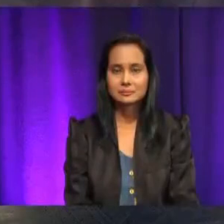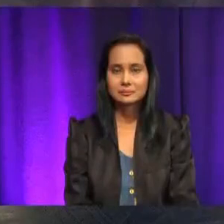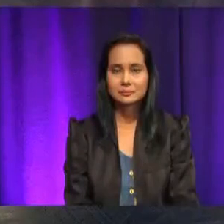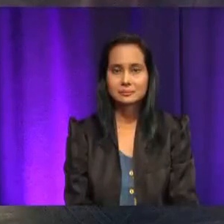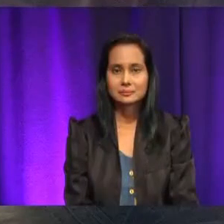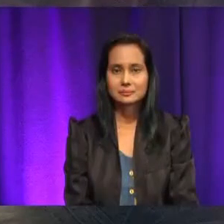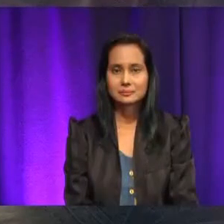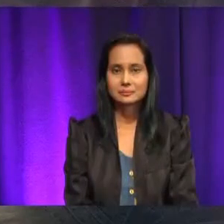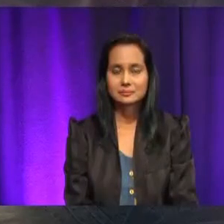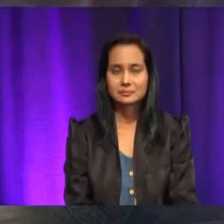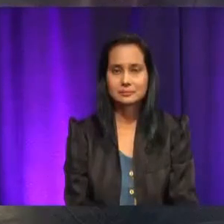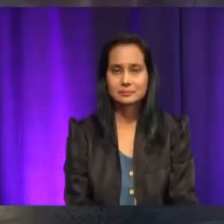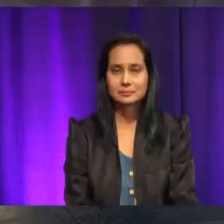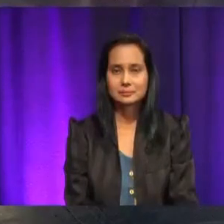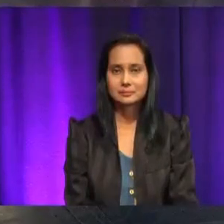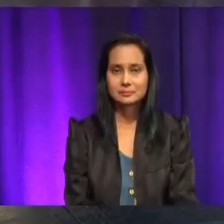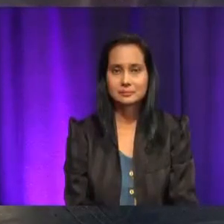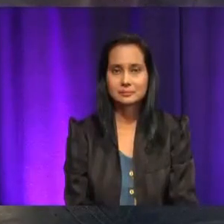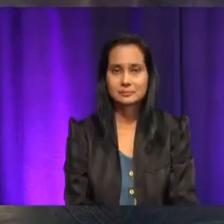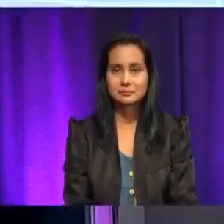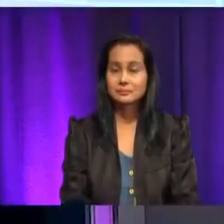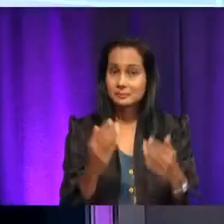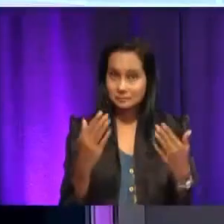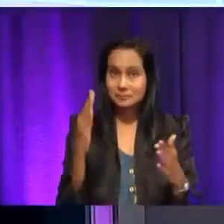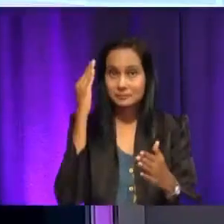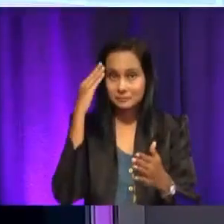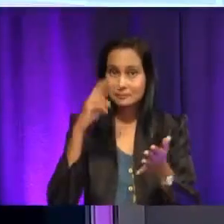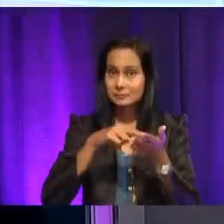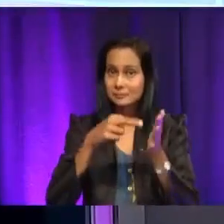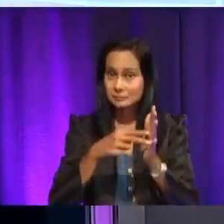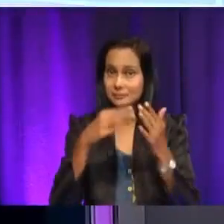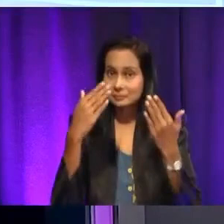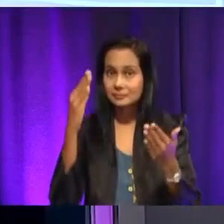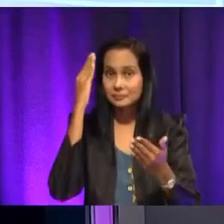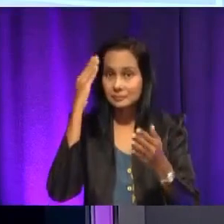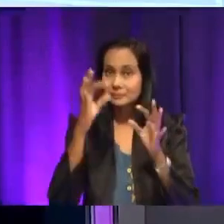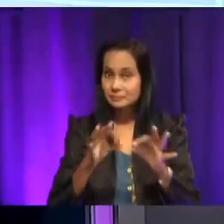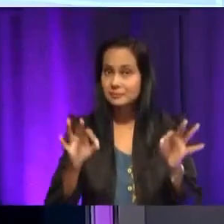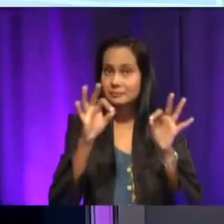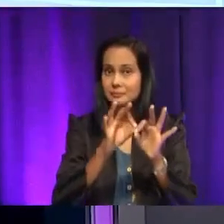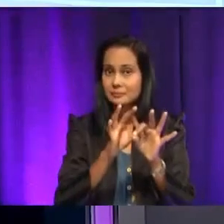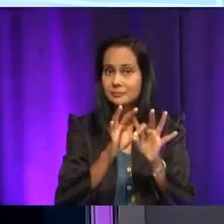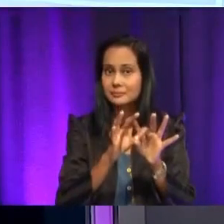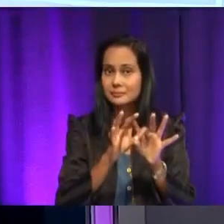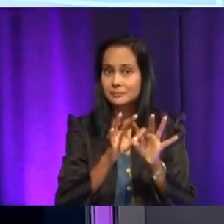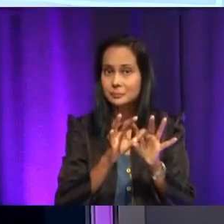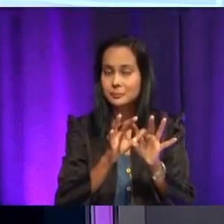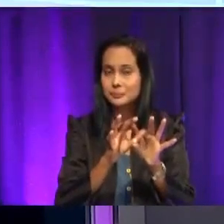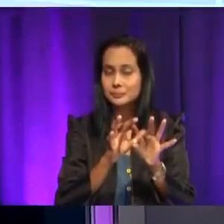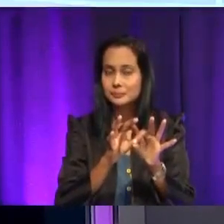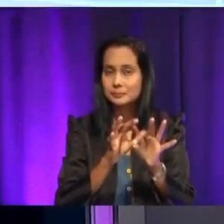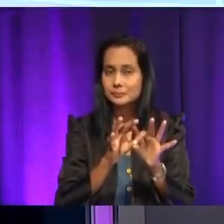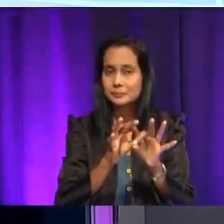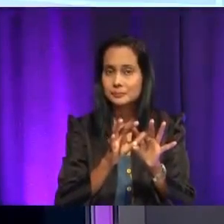Izara. Okey. Baik, kita dah tahu maksud. Kita dah tahu kepentingan. Jadi, bagi pendapat Kak